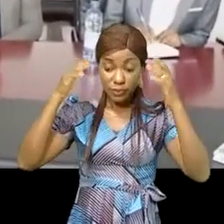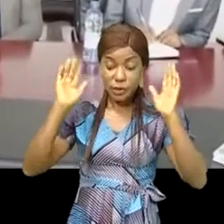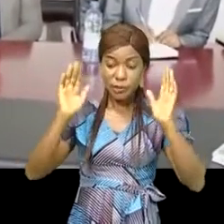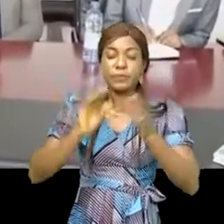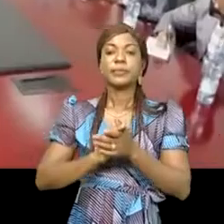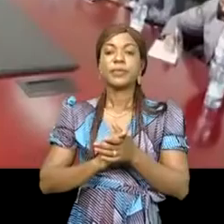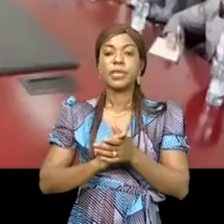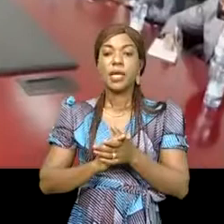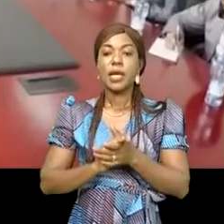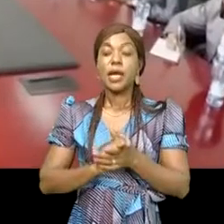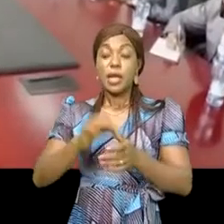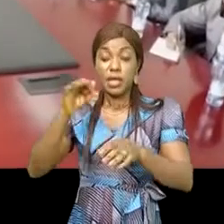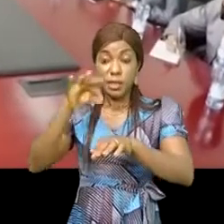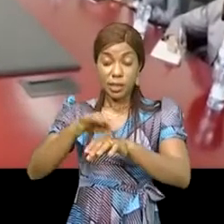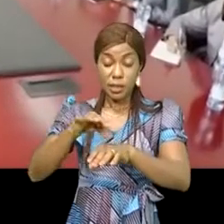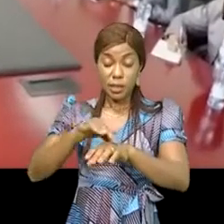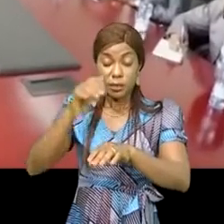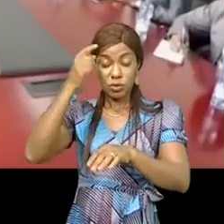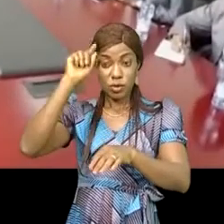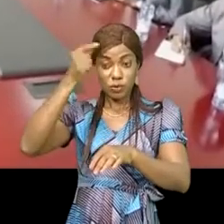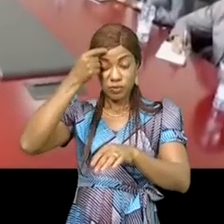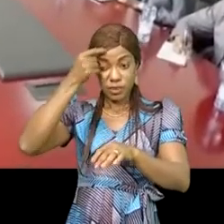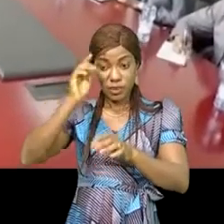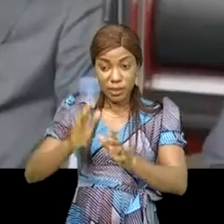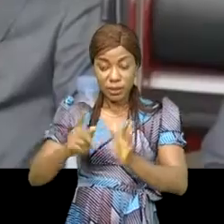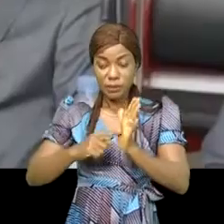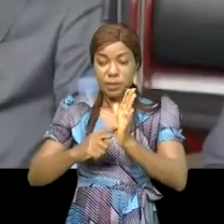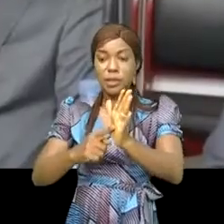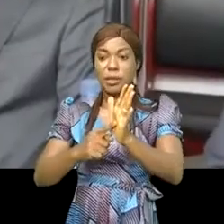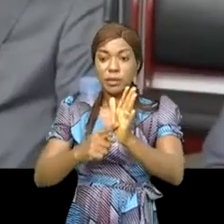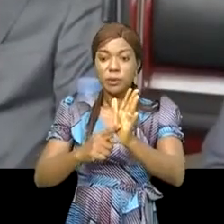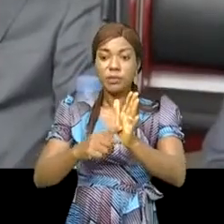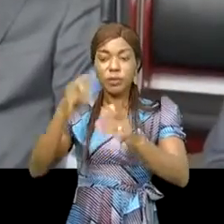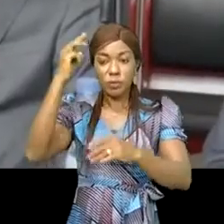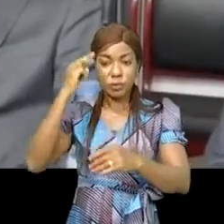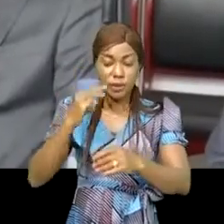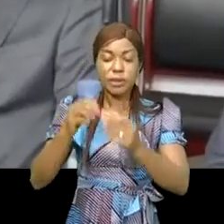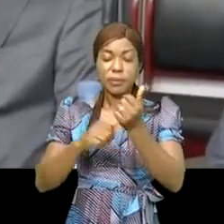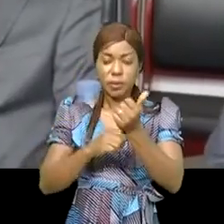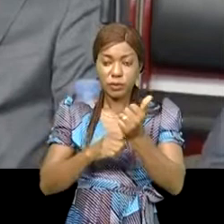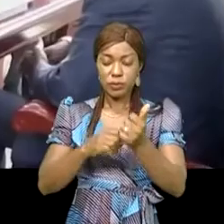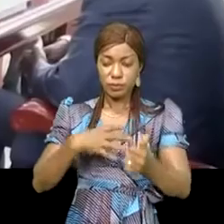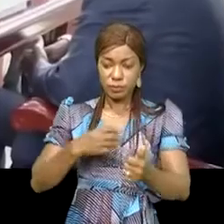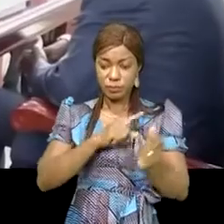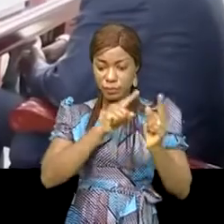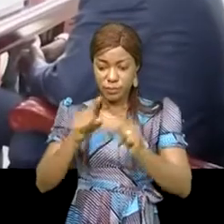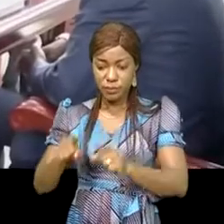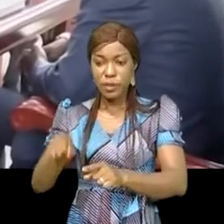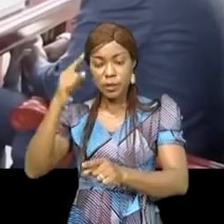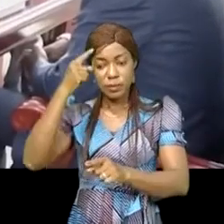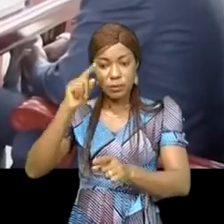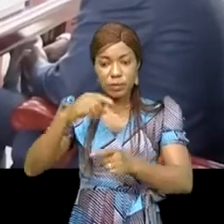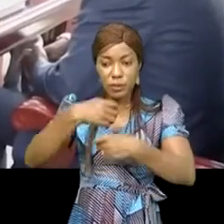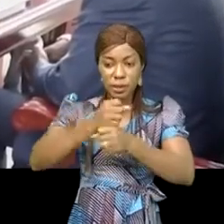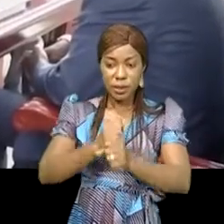Occasion pour le gouverneur de province Jean-Claude Mabénzé de présenter au ministre des investisseurs égyptiens expérimentés dans l'agro-industrie